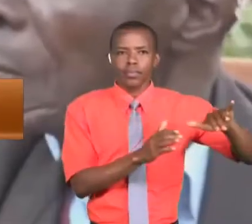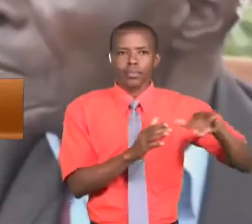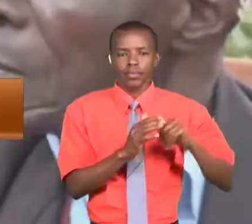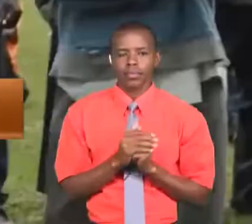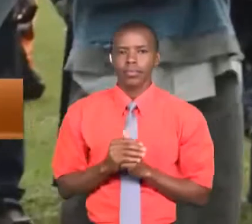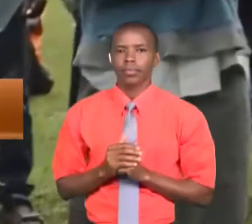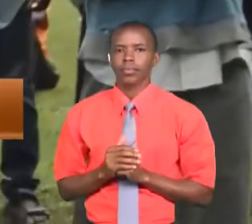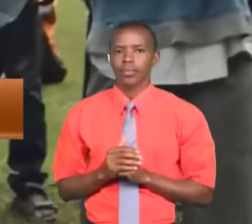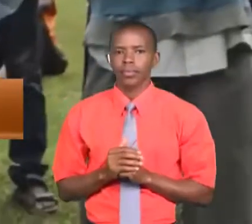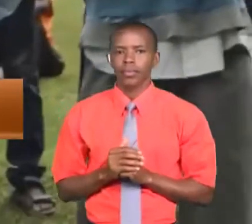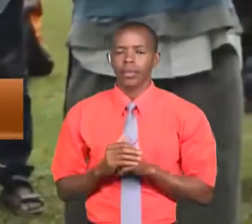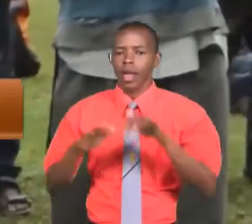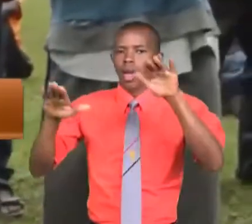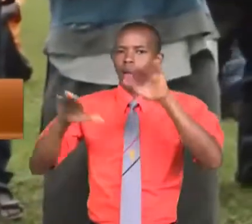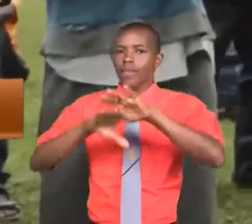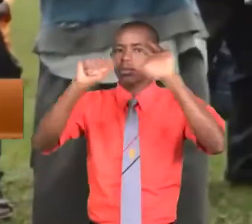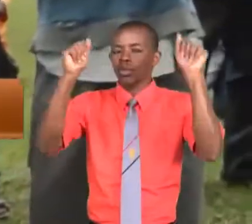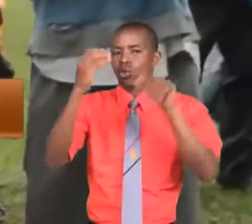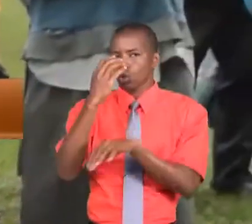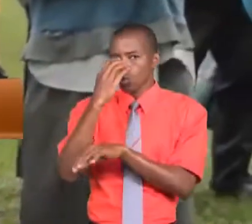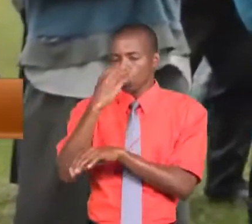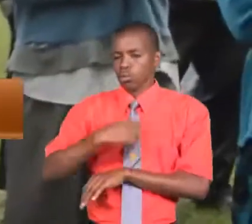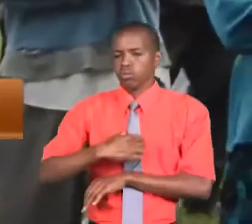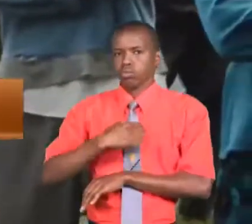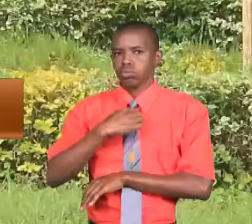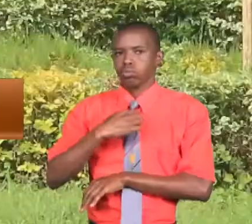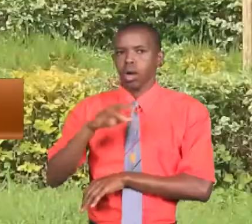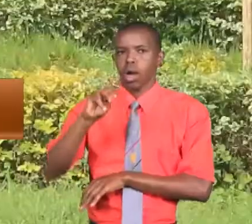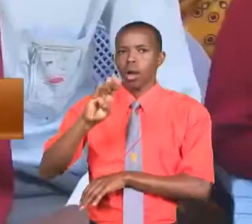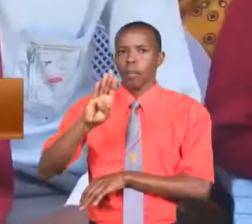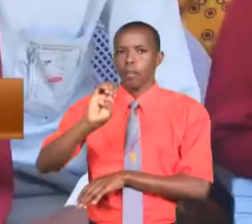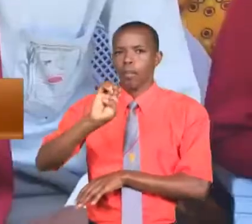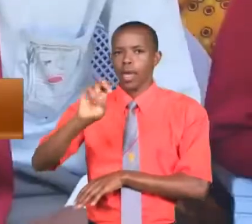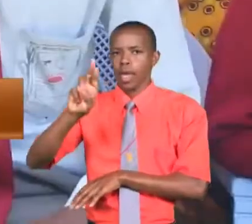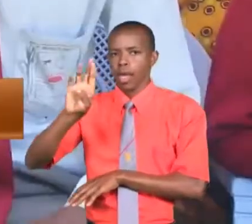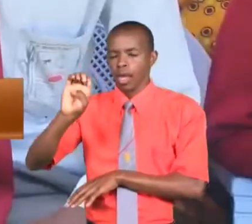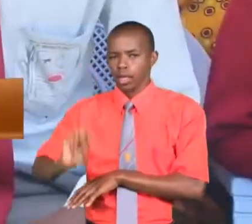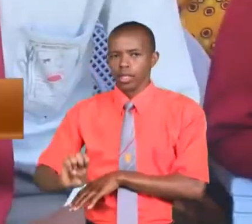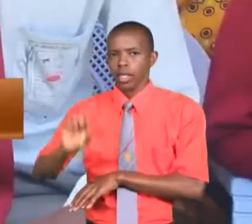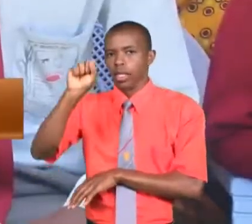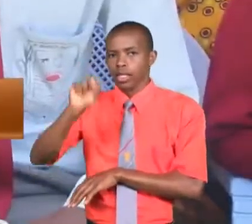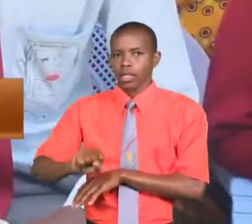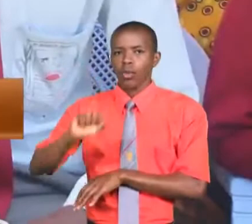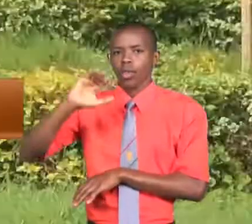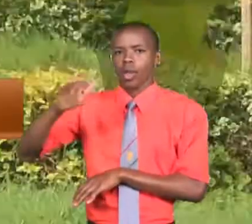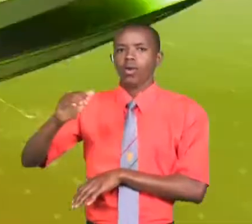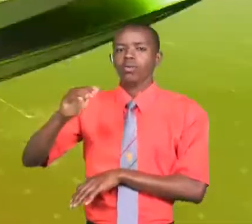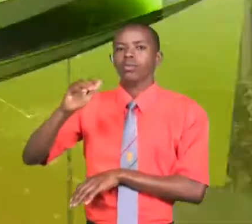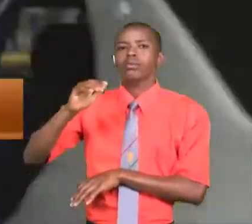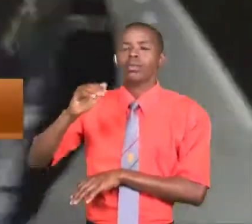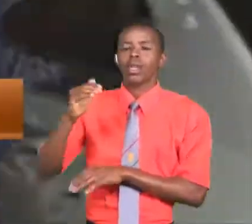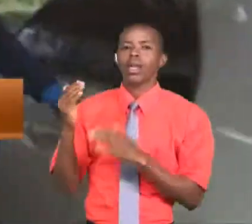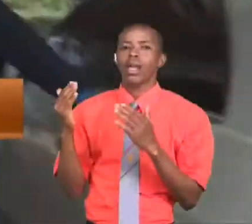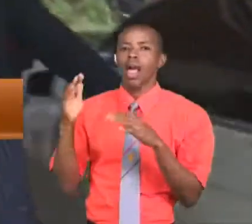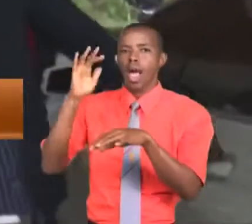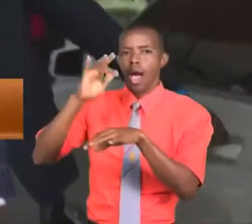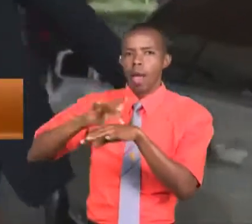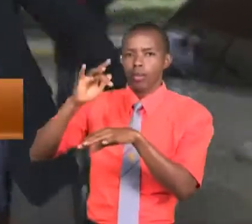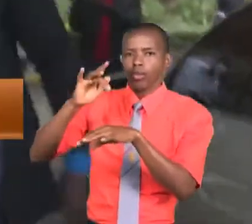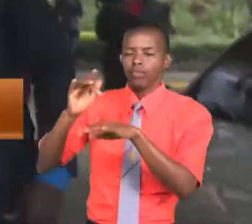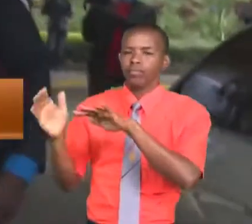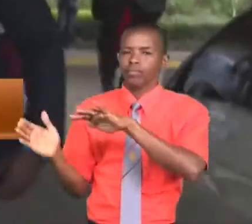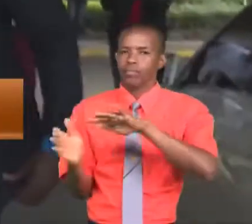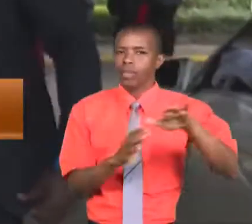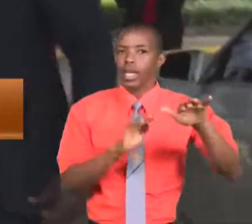Na Ibrais William Ruto azuruwe ni obunge la mbeere kusini kaunti ya embu Na